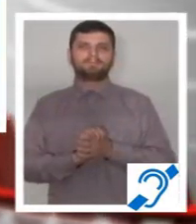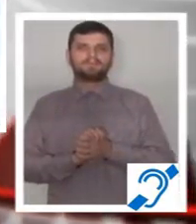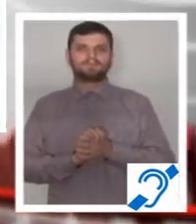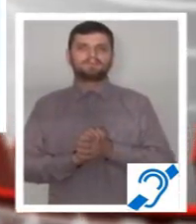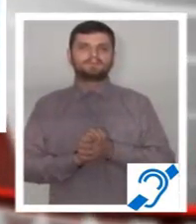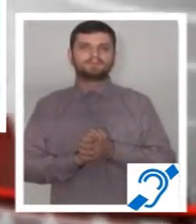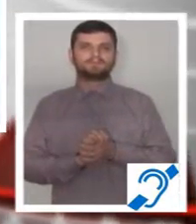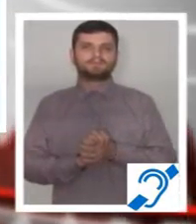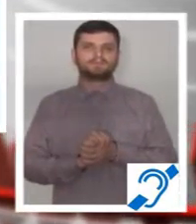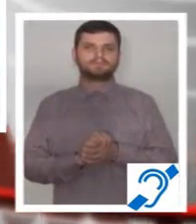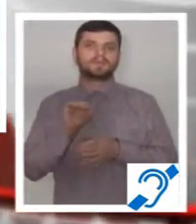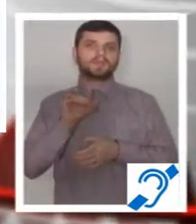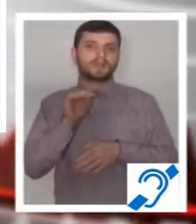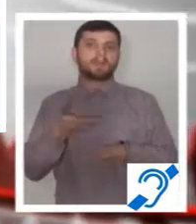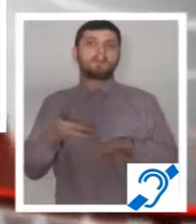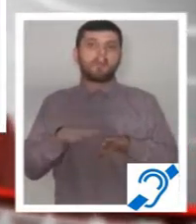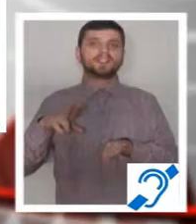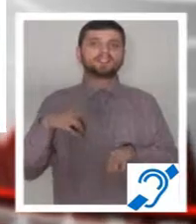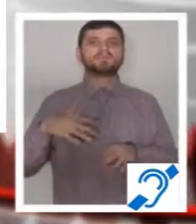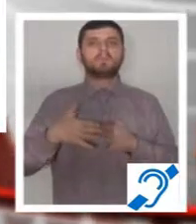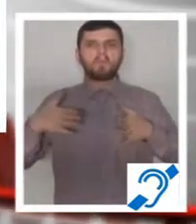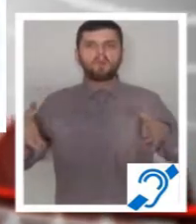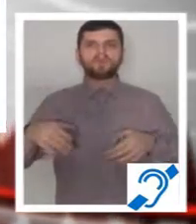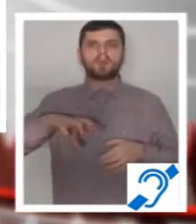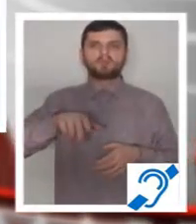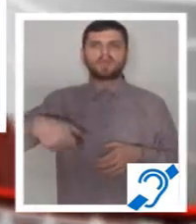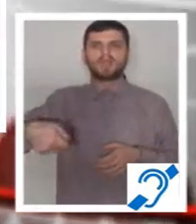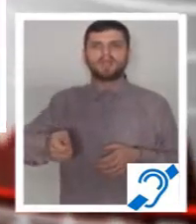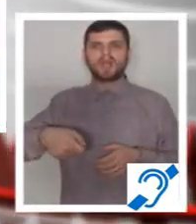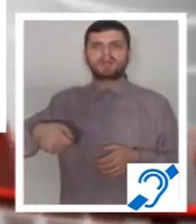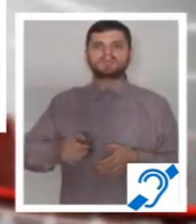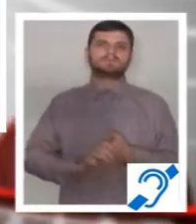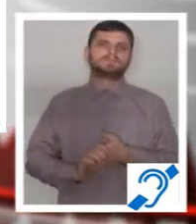Mai sunt multe? Da, da. Mai sunt vreo 20.